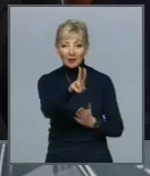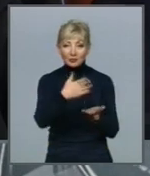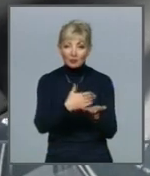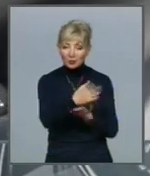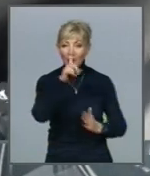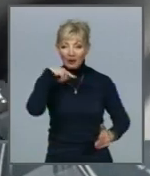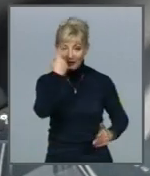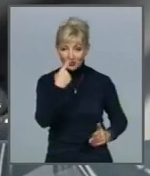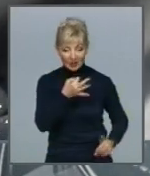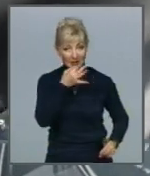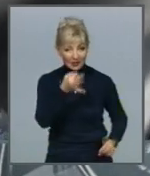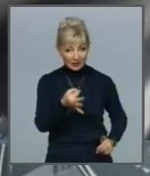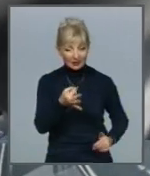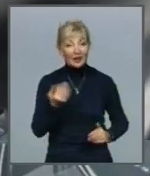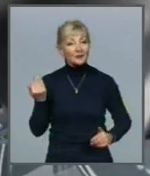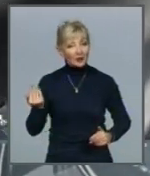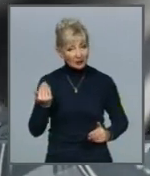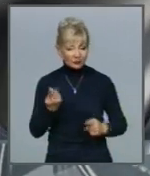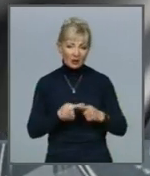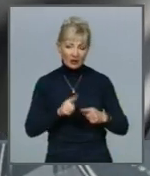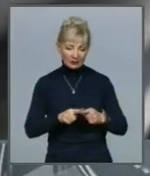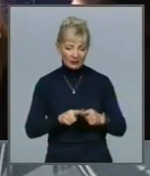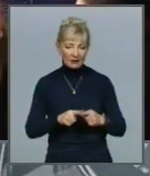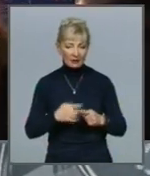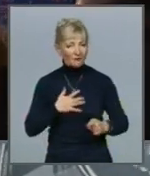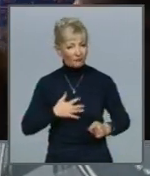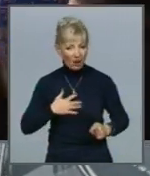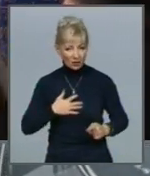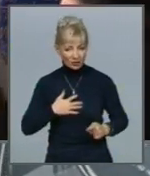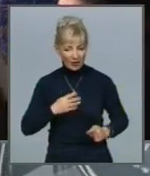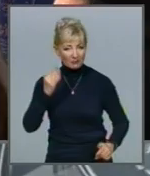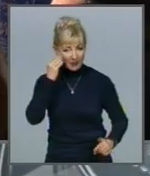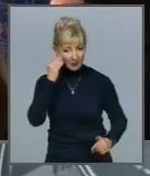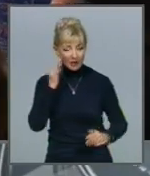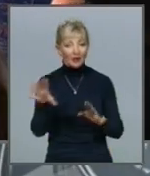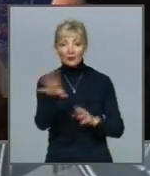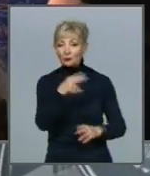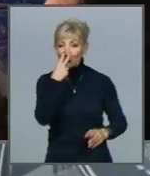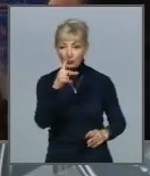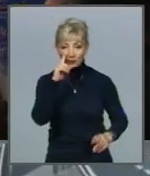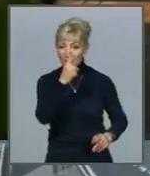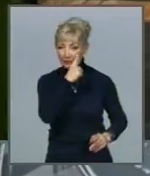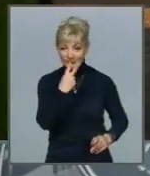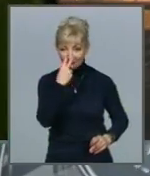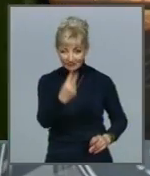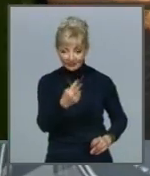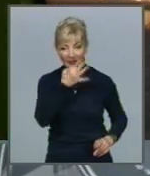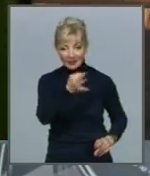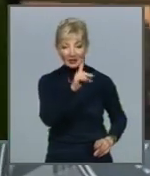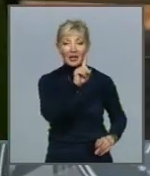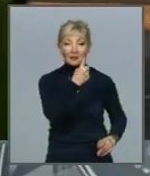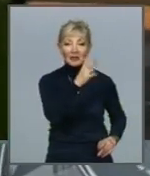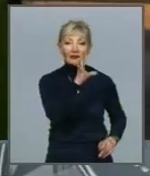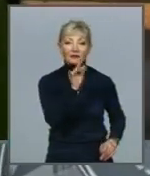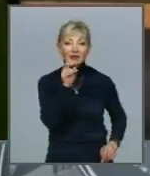особисто наголошує його принципова позиція Лише так, побачивши все на власні очі, зазначає перший віцемер,